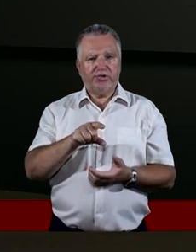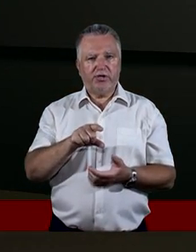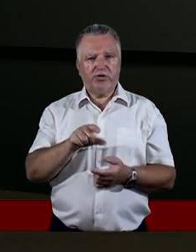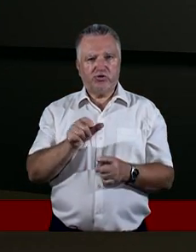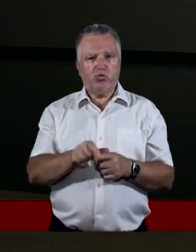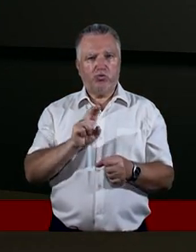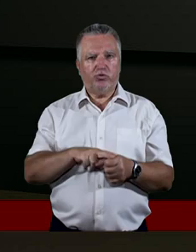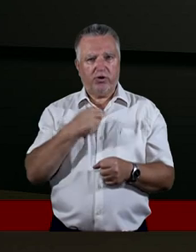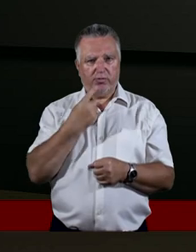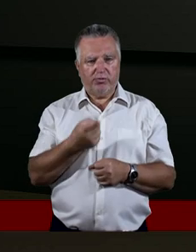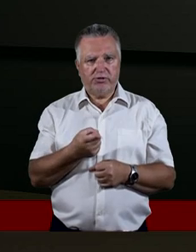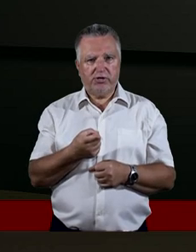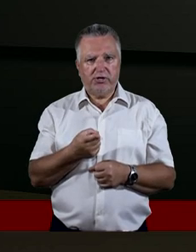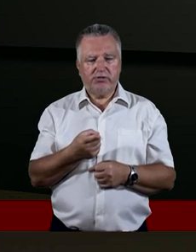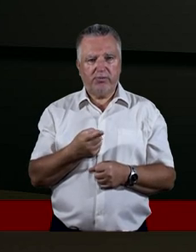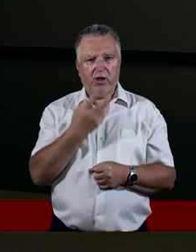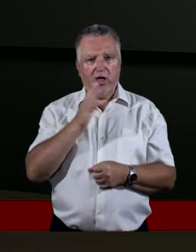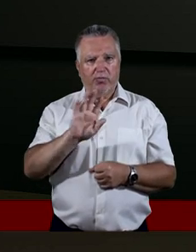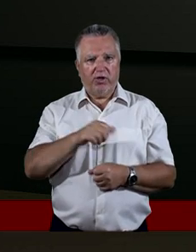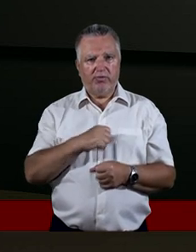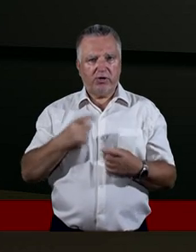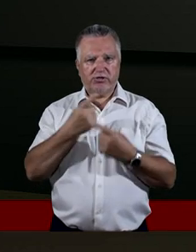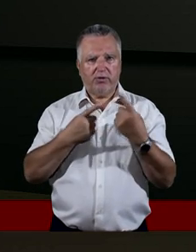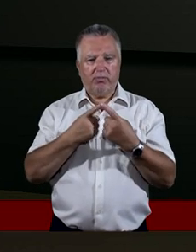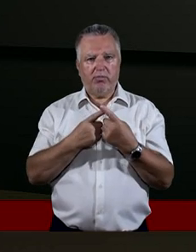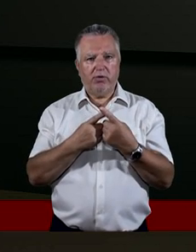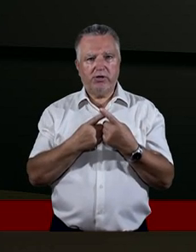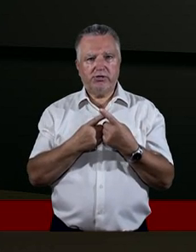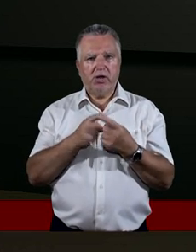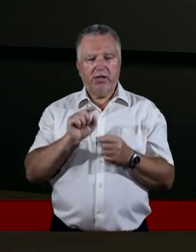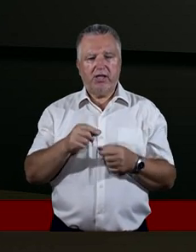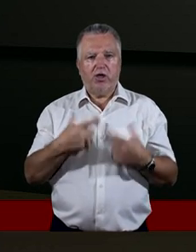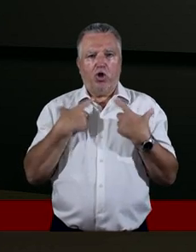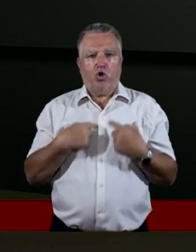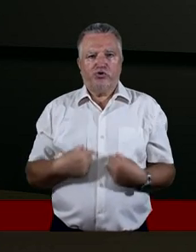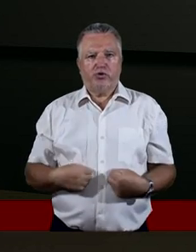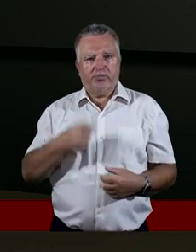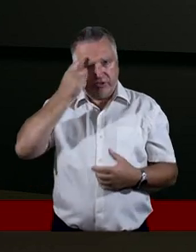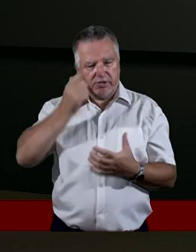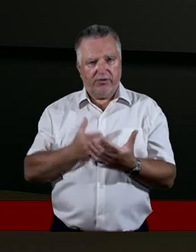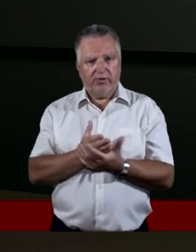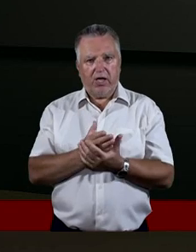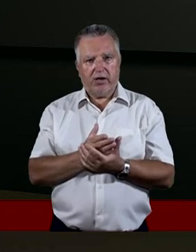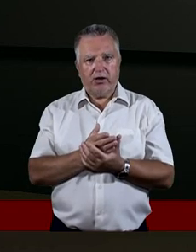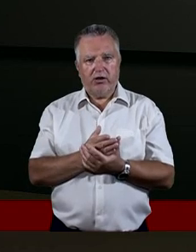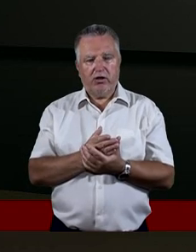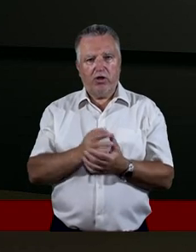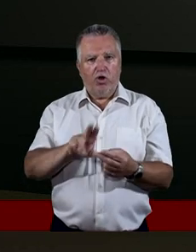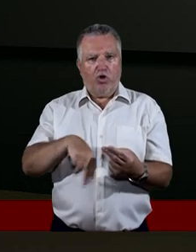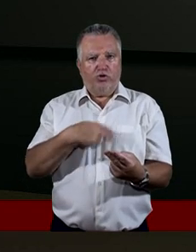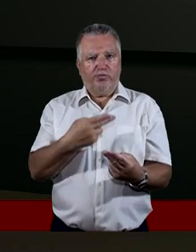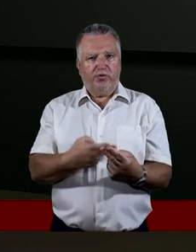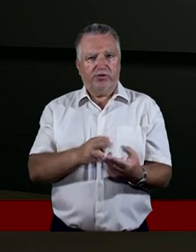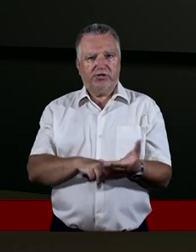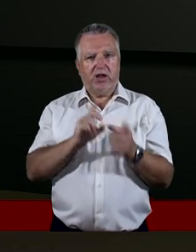wypowiedzi, które padły, pojawiła się myśl dotycząca tej osobistej wiary, osobistej odpowiedzi na